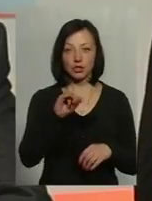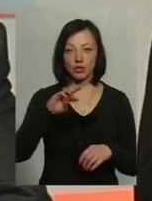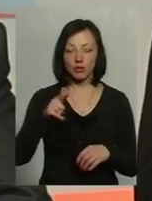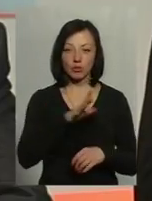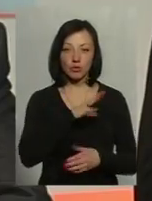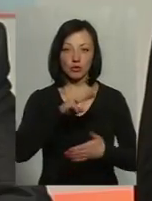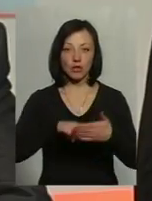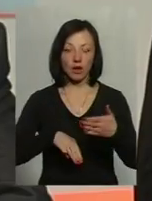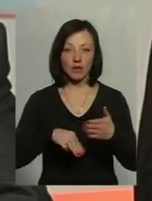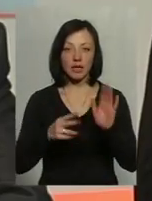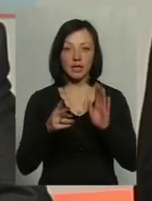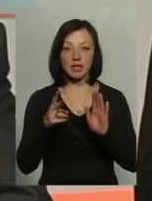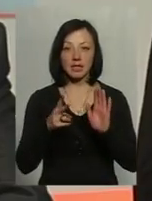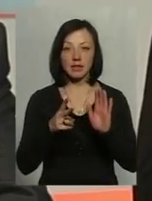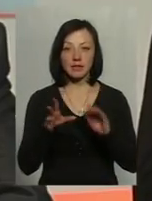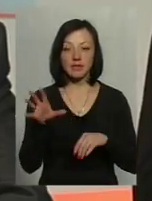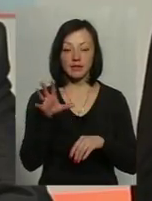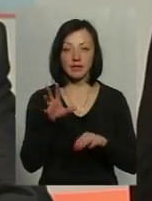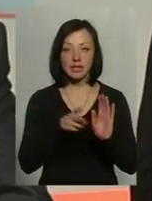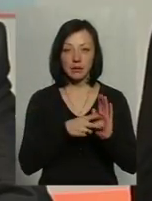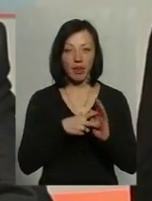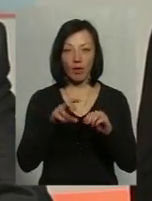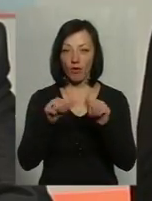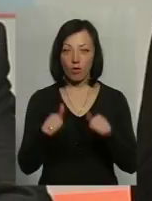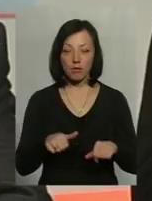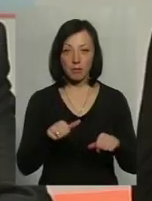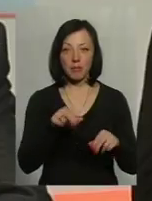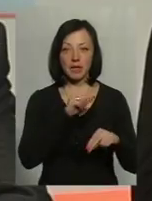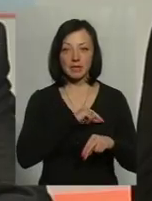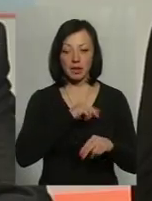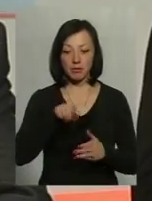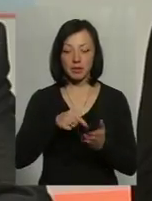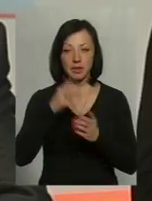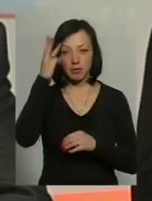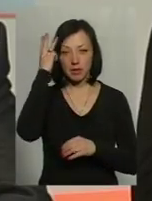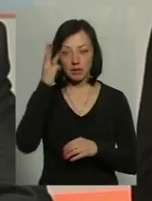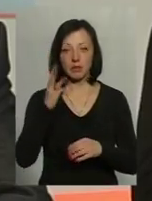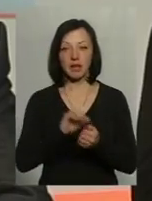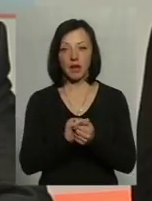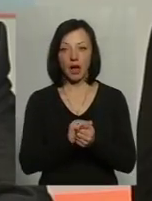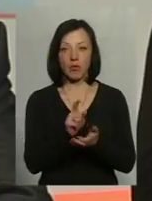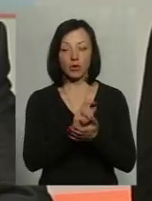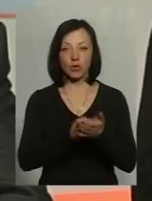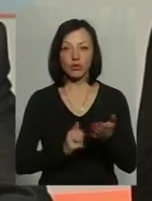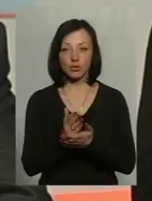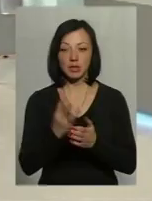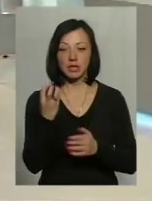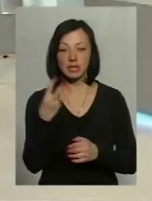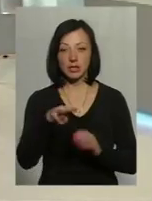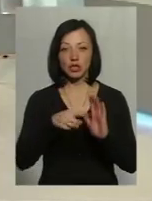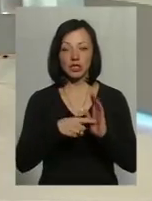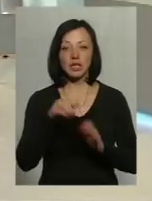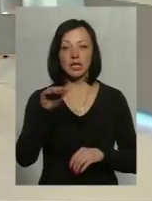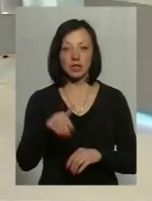накладений штраф сім неоформлених працівників по місту Хмельницькому якраз за матеріалом фіскальної служби це 336 тисяч